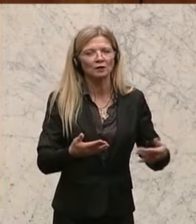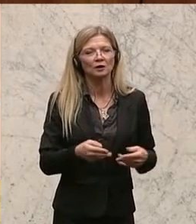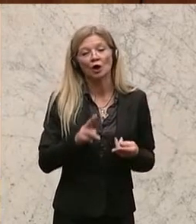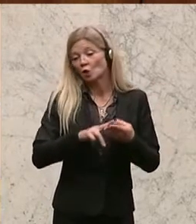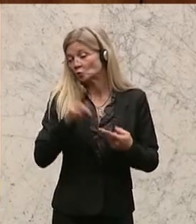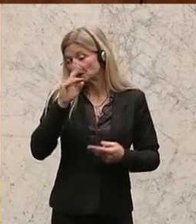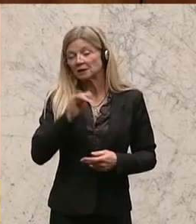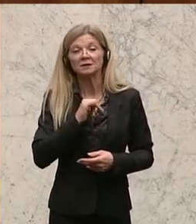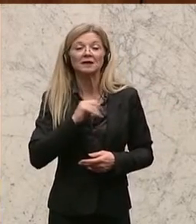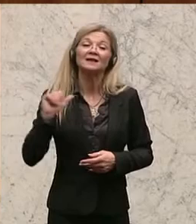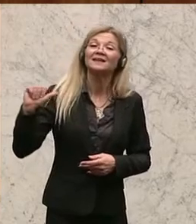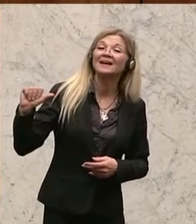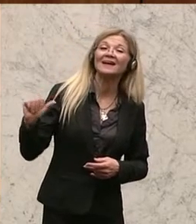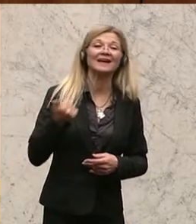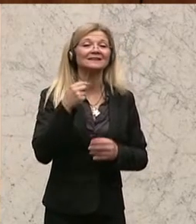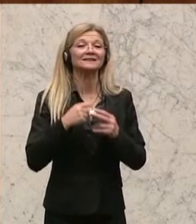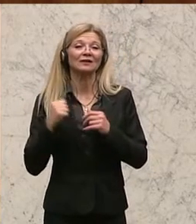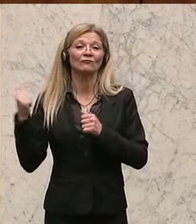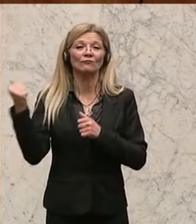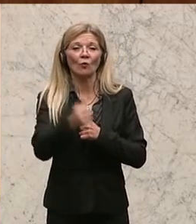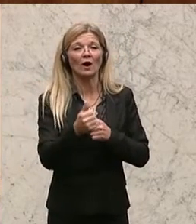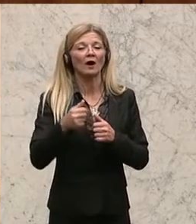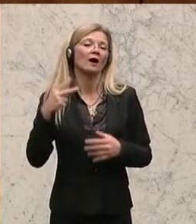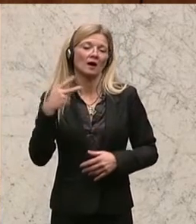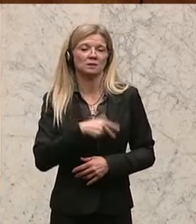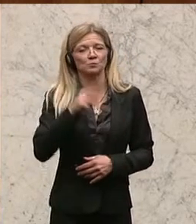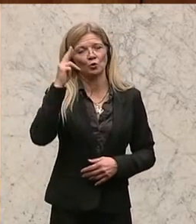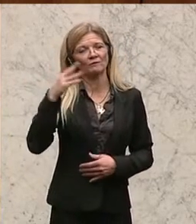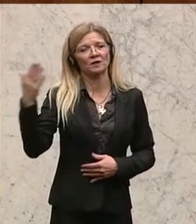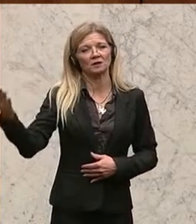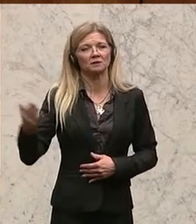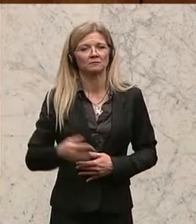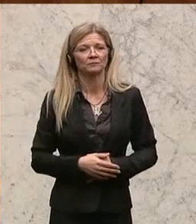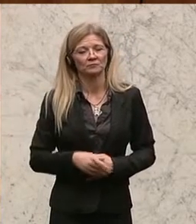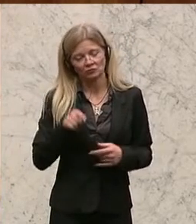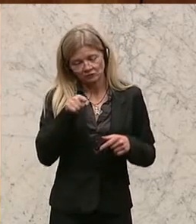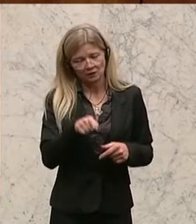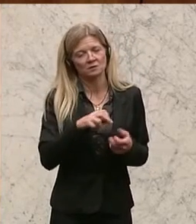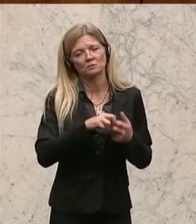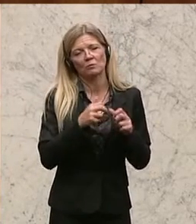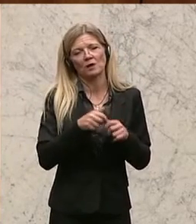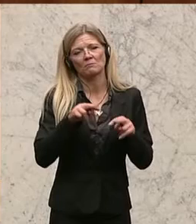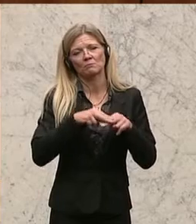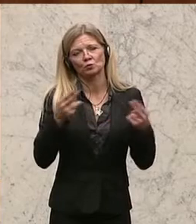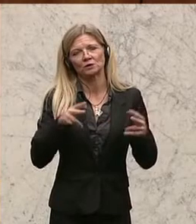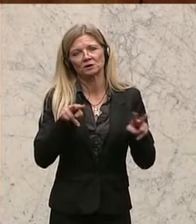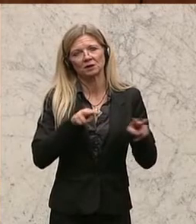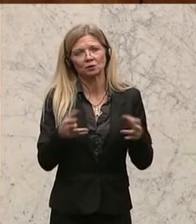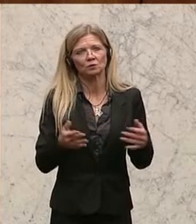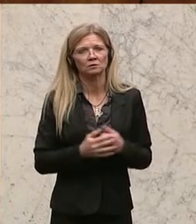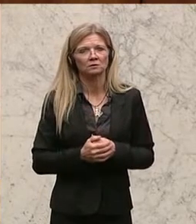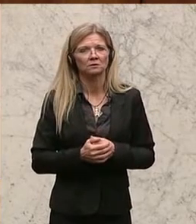SPÖ wie Ihnen vor, dass der Front Widerstand. Und das ist eben die Krux an dieser Bundesregierung. Selbst wenn sich